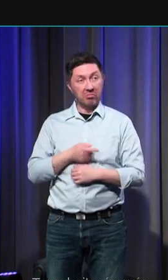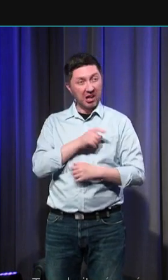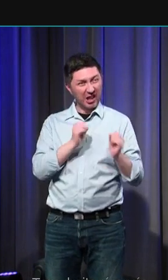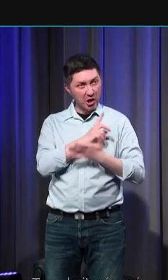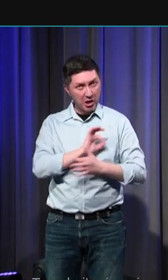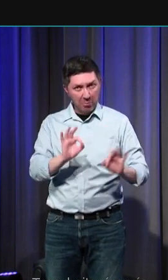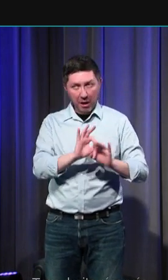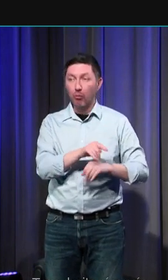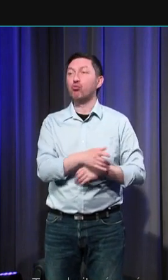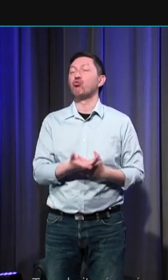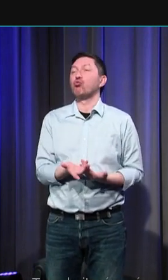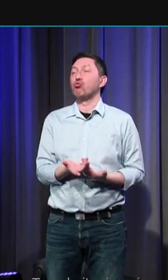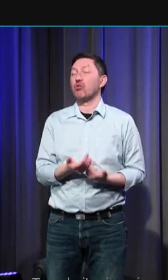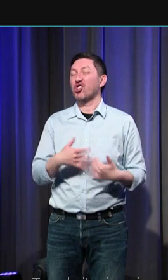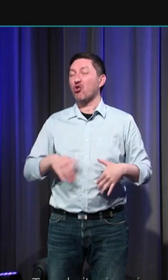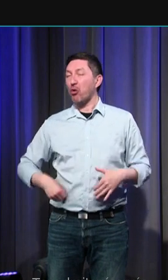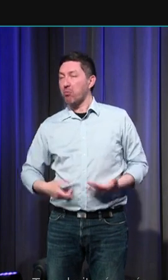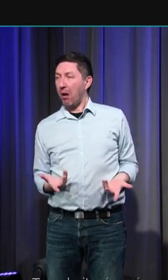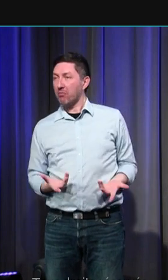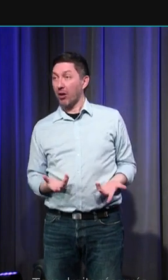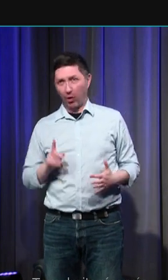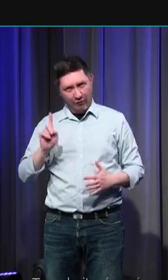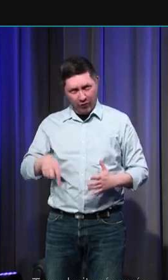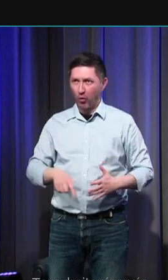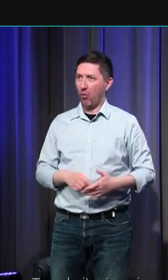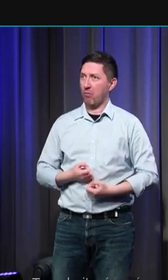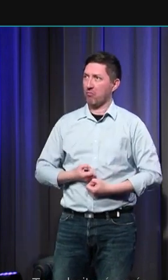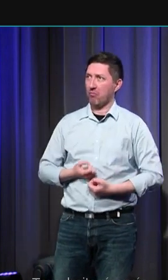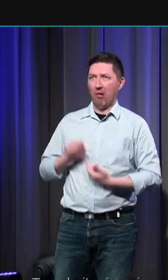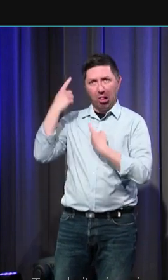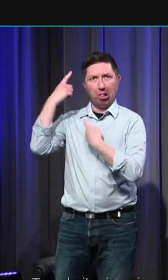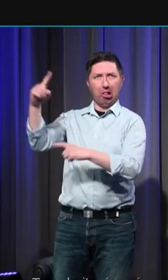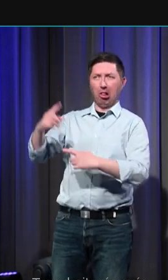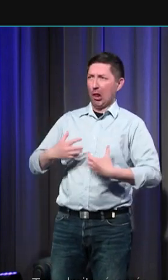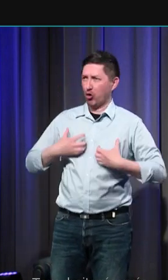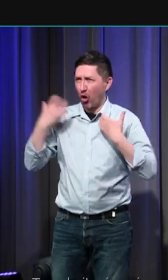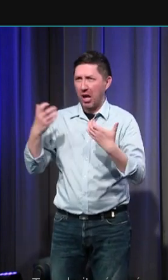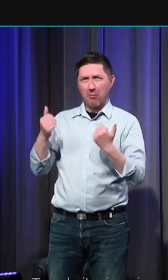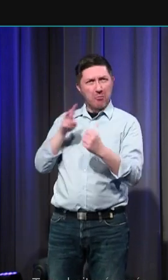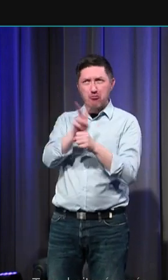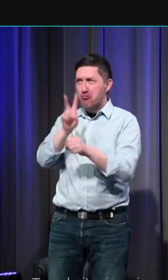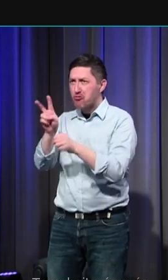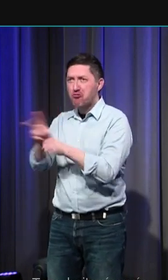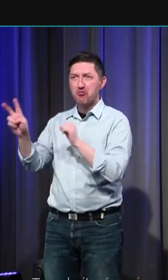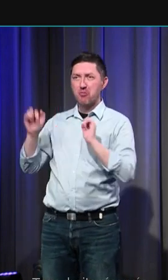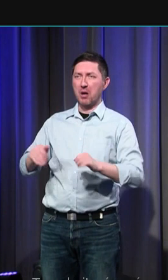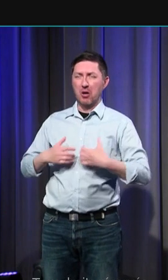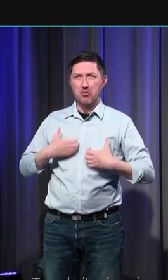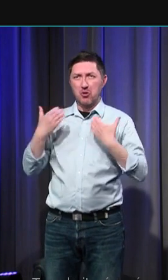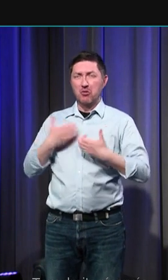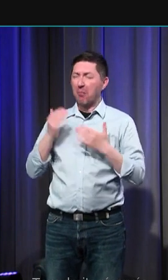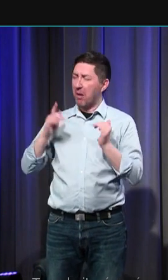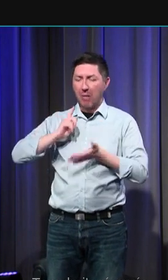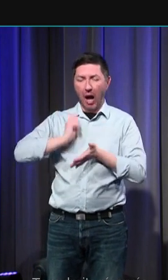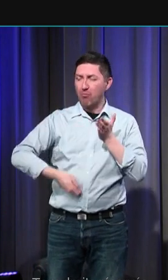presque une nécessité à manifester sa colère quitte d'ailleurs à insulter son entourage et à recueillir des amendes pour